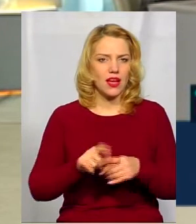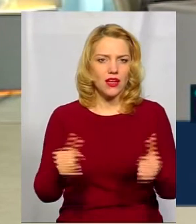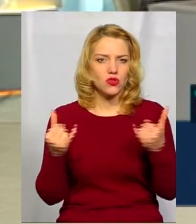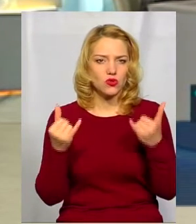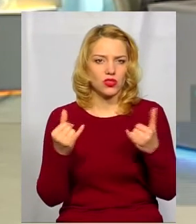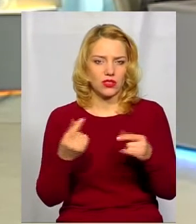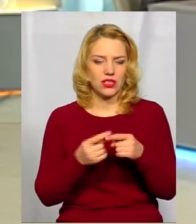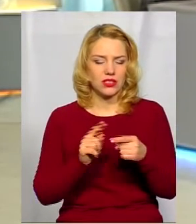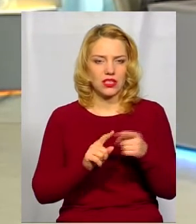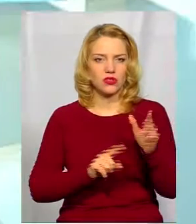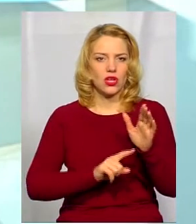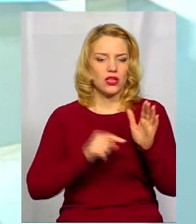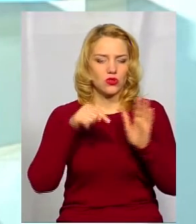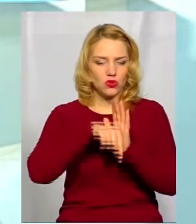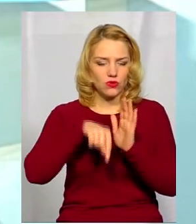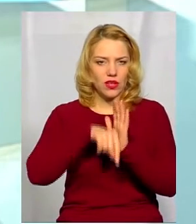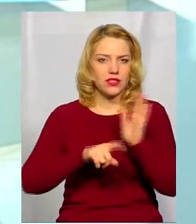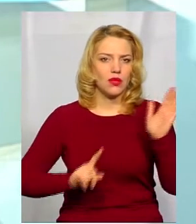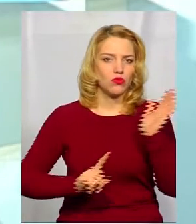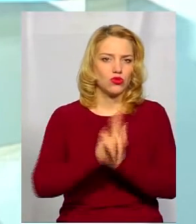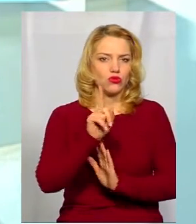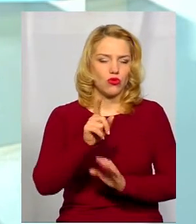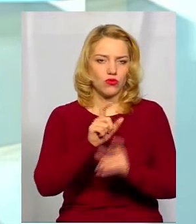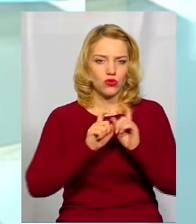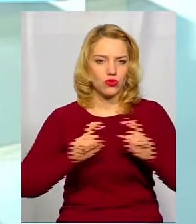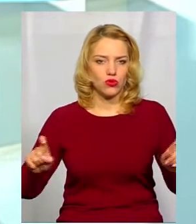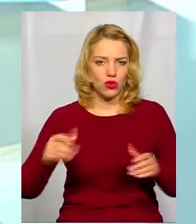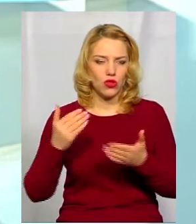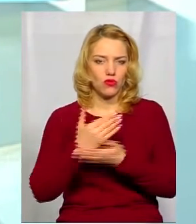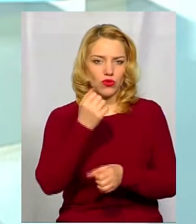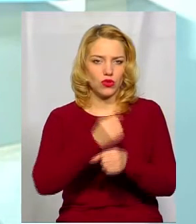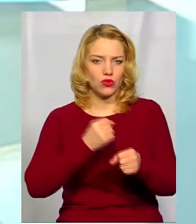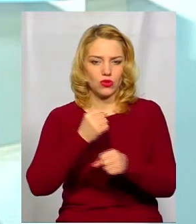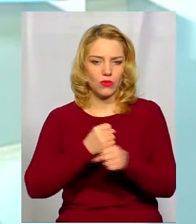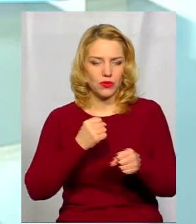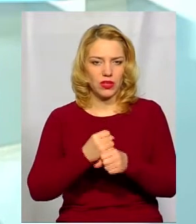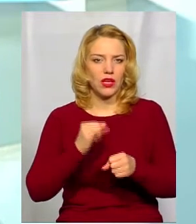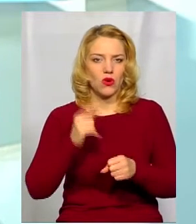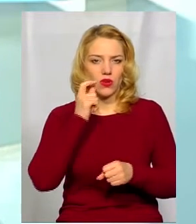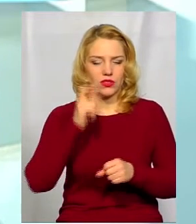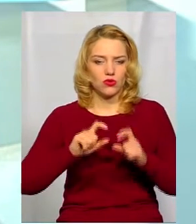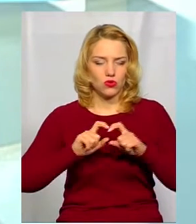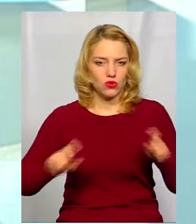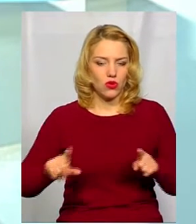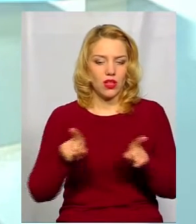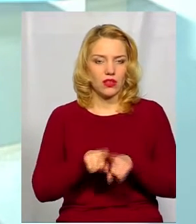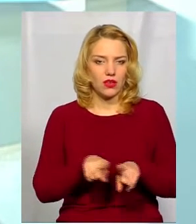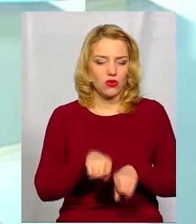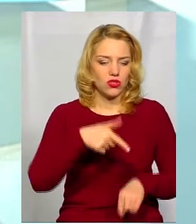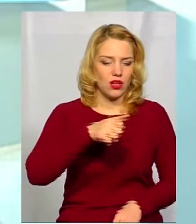стосувалося початкової школи, їхні розробки по новій українській школі. І також Ганна Осадко, ось, яка